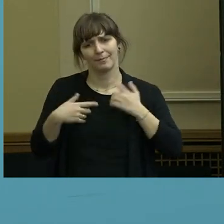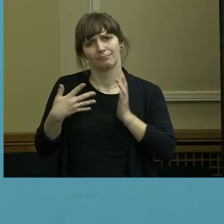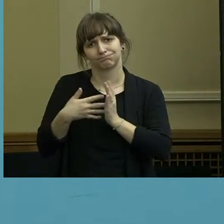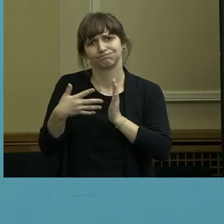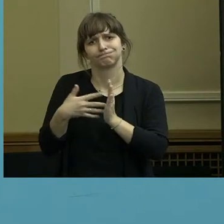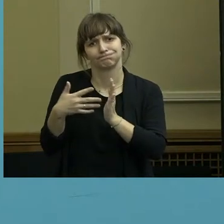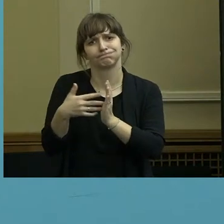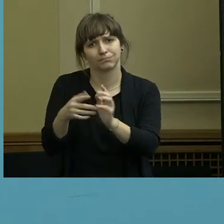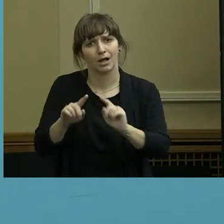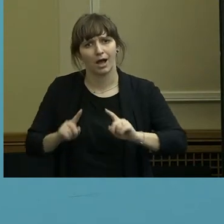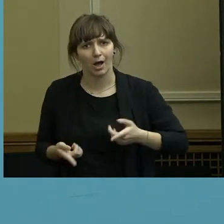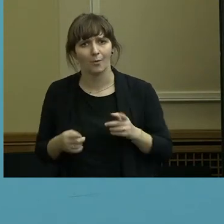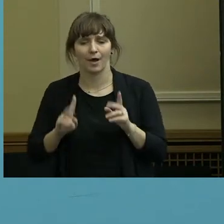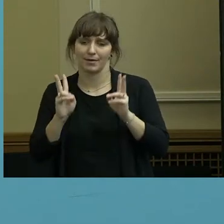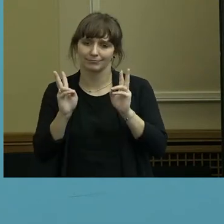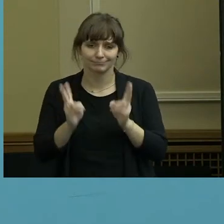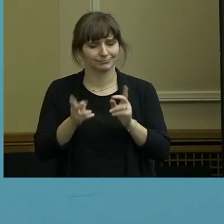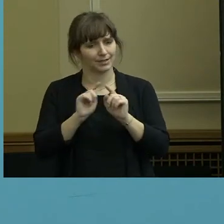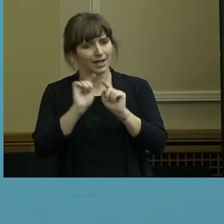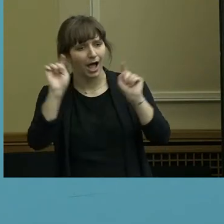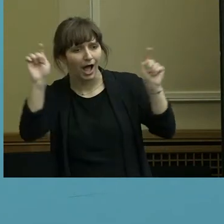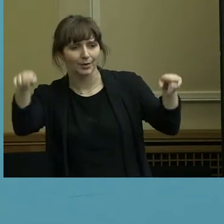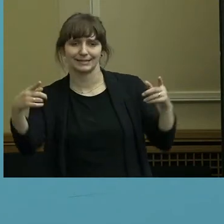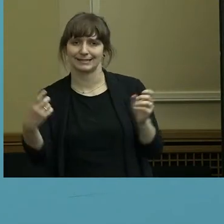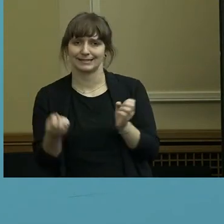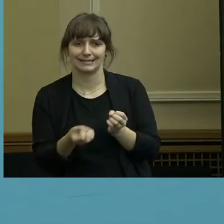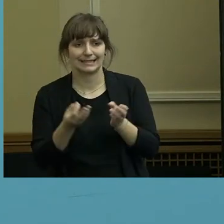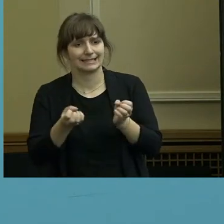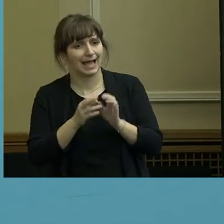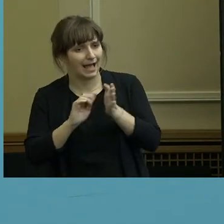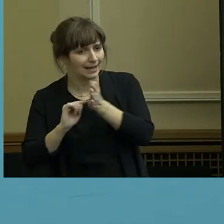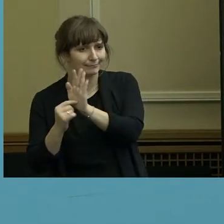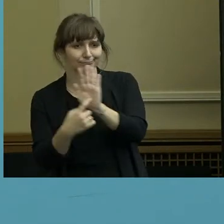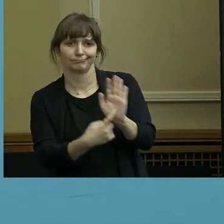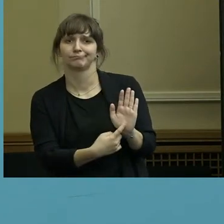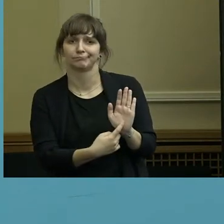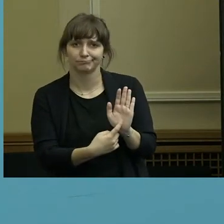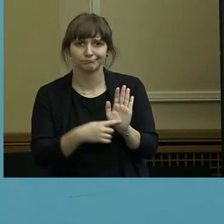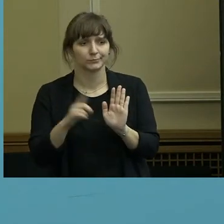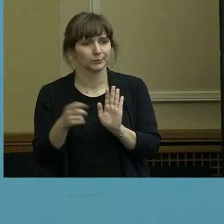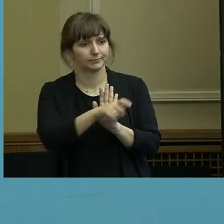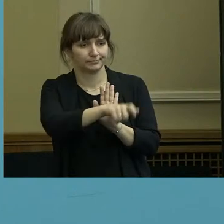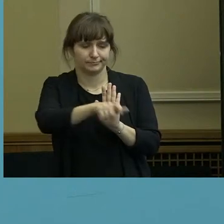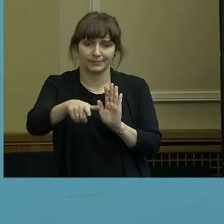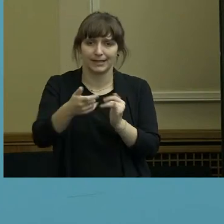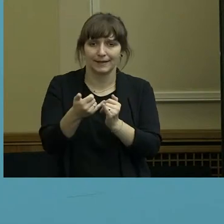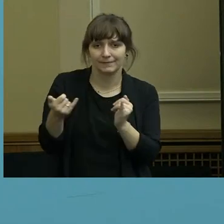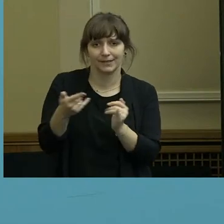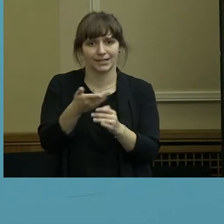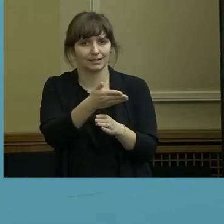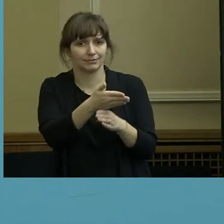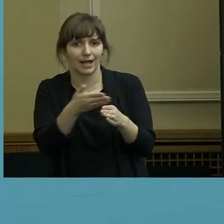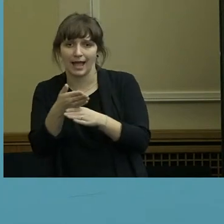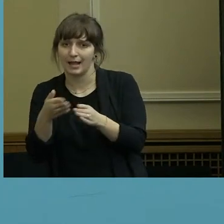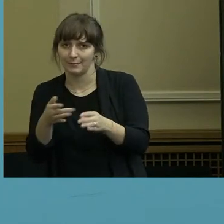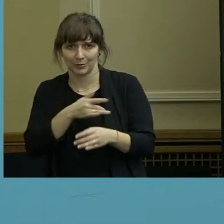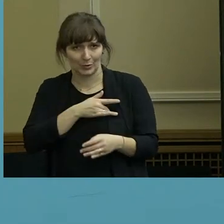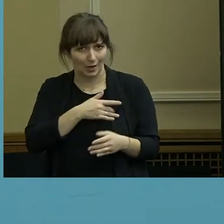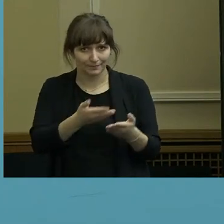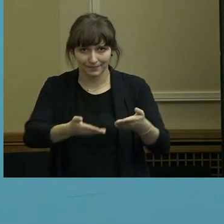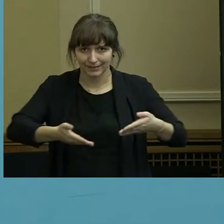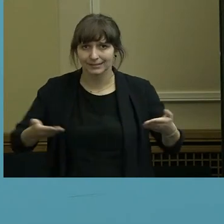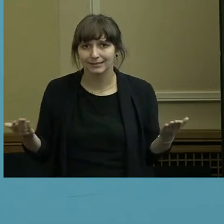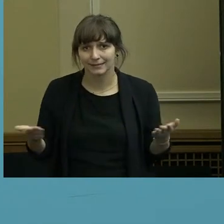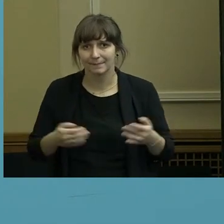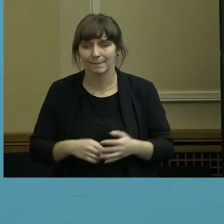Aber wichtig für das Signal nach außen und für diejenigen, die davon auch im einen oder anderen Weg betroffen sind, es ist